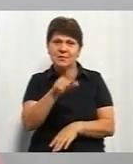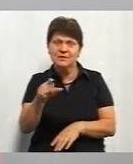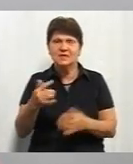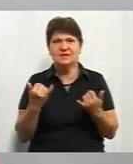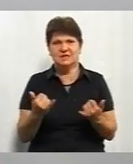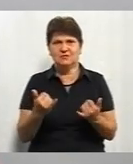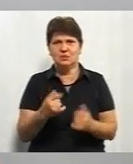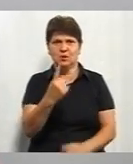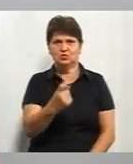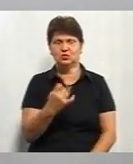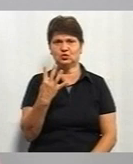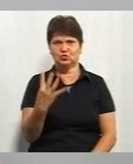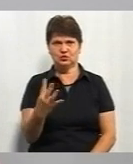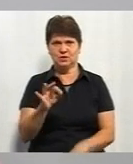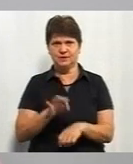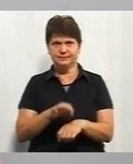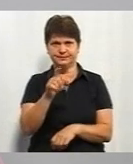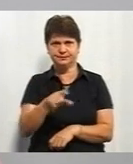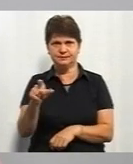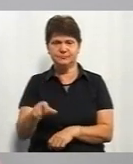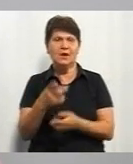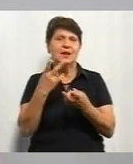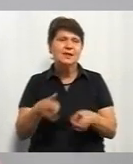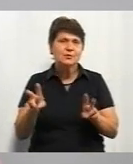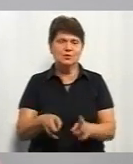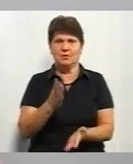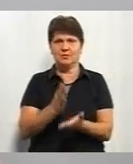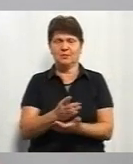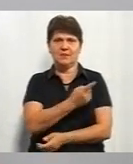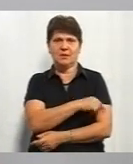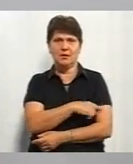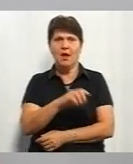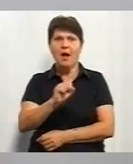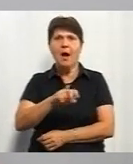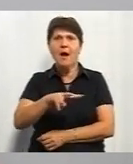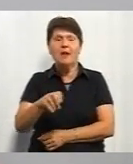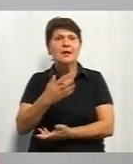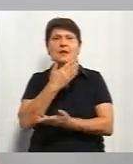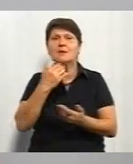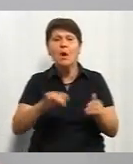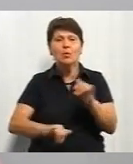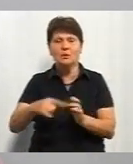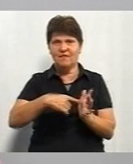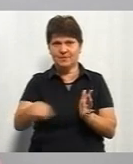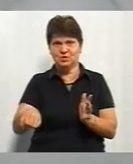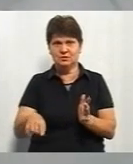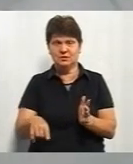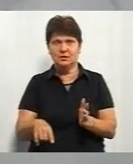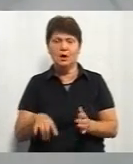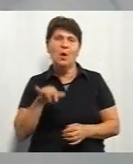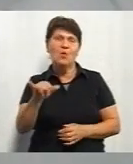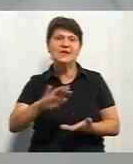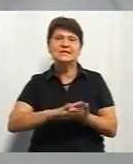у нас в лікарні, 104 пацієнта, які не потребують перебування в лікарні, але нам їх нема куди виписати. Ситуація яка у вас з